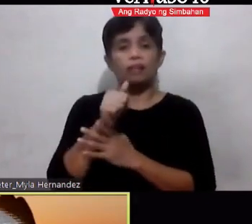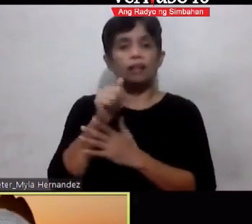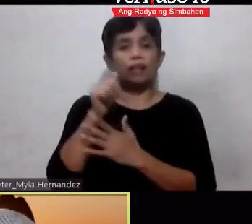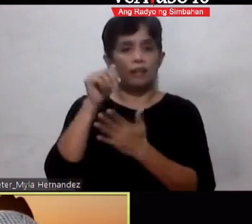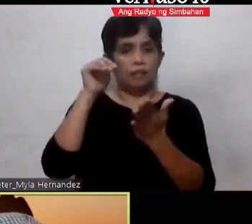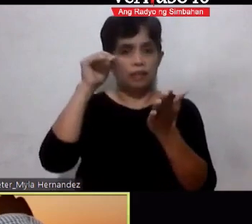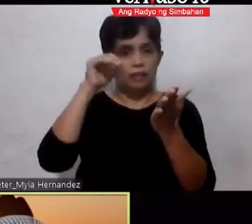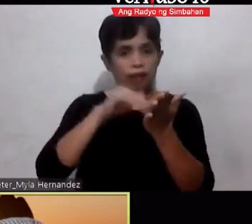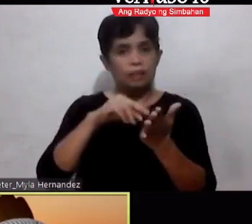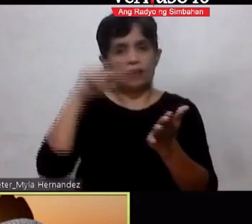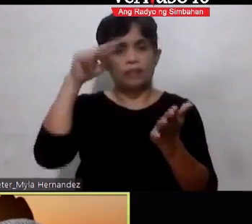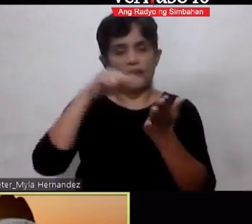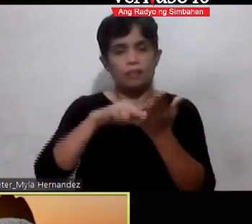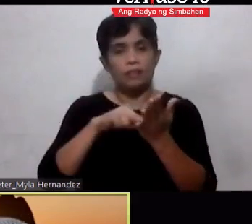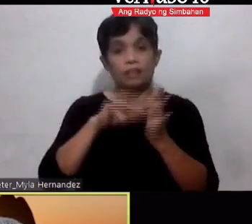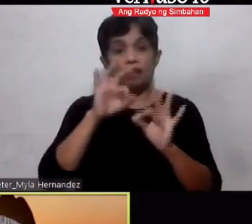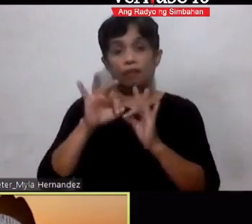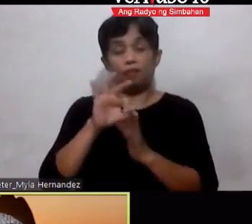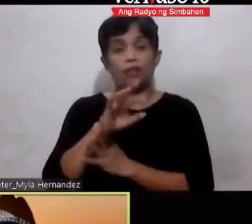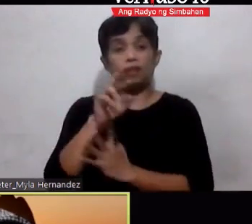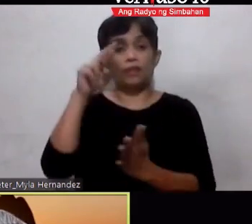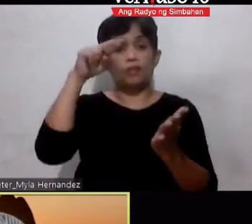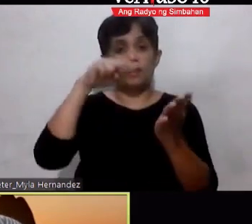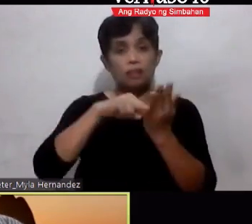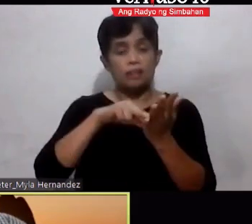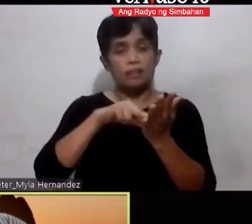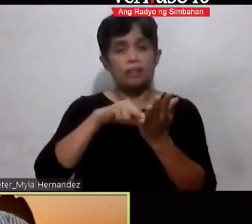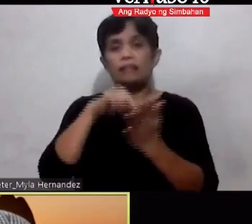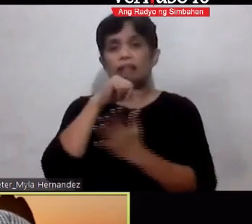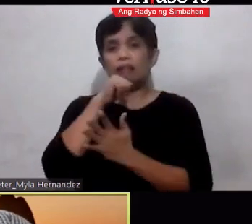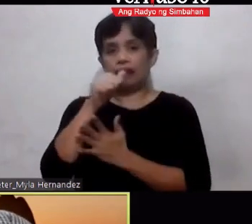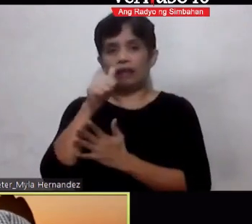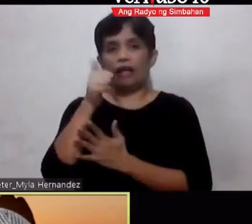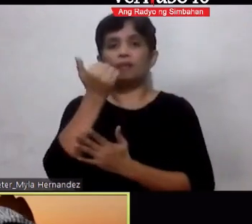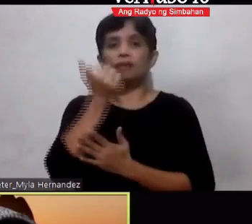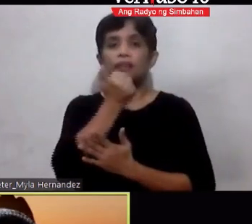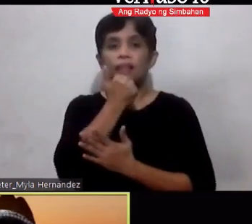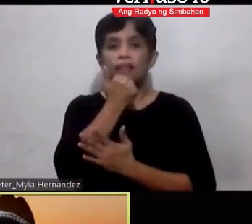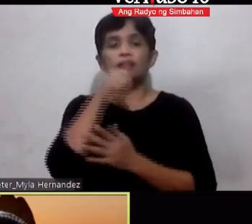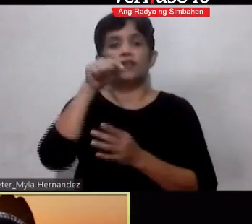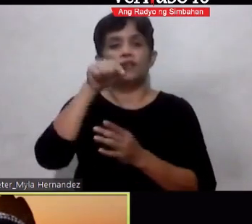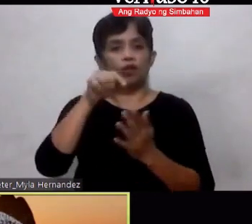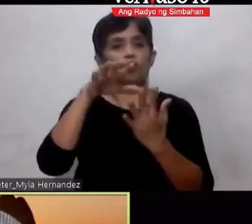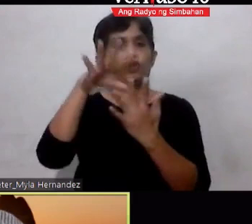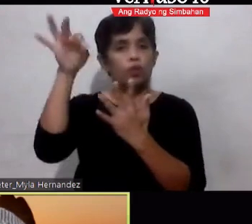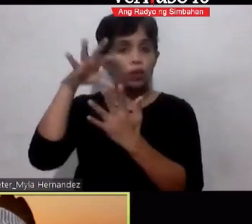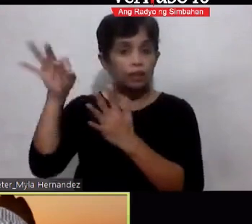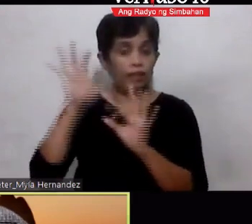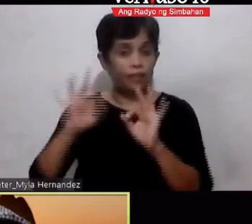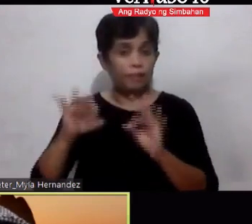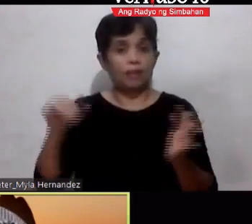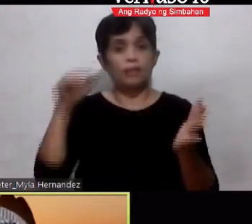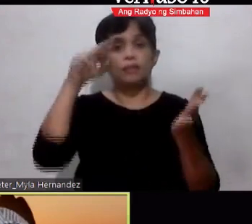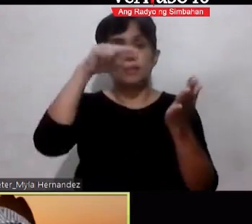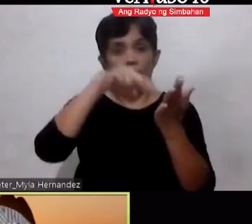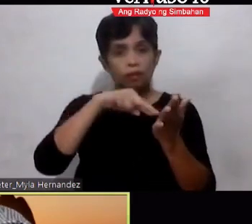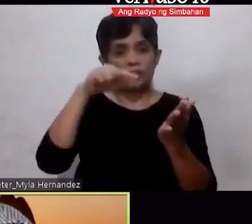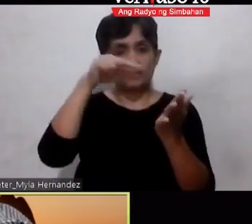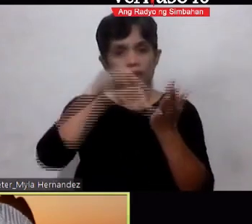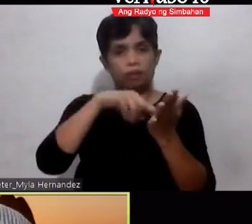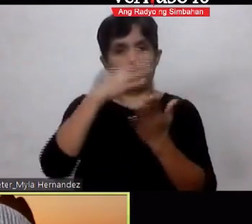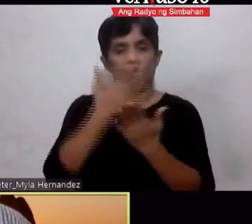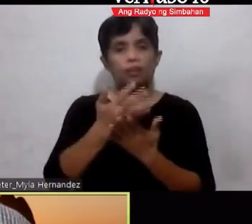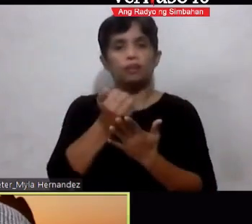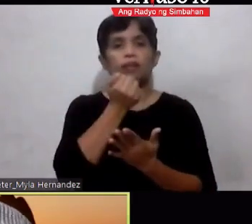yun Hindi na natin pwedeng Tawag yung mistakes Diba Kasi choice na yun Ganun bahal eh Diba Pag inuulit mo pa yung Pagkakamali na yun E